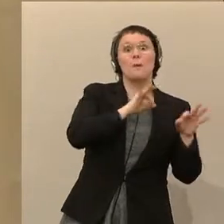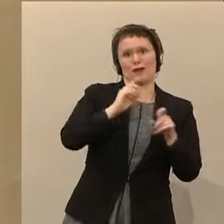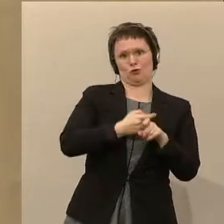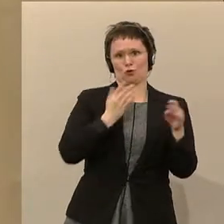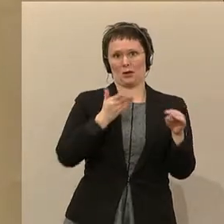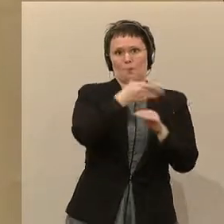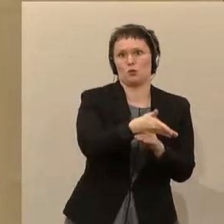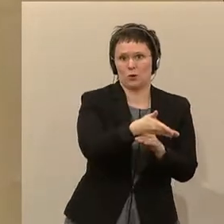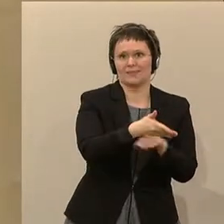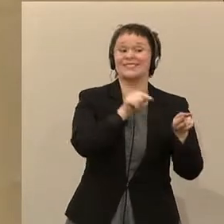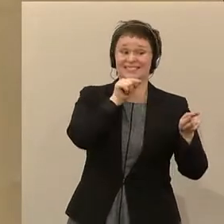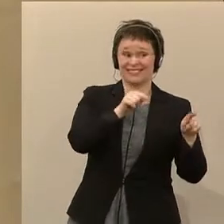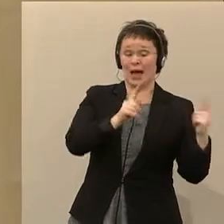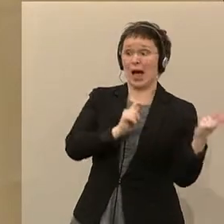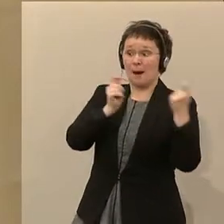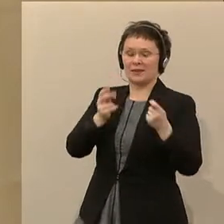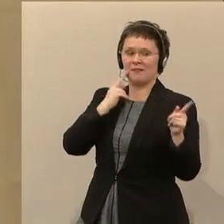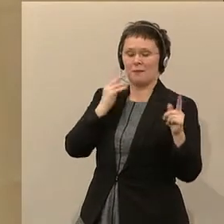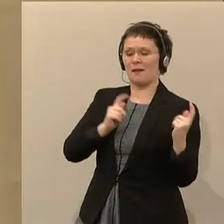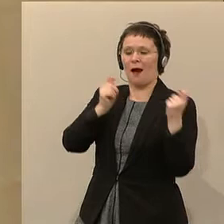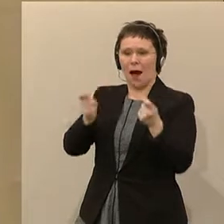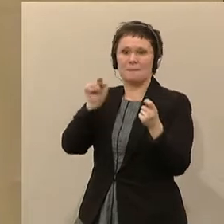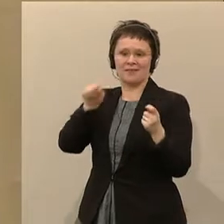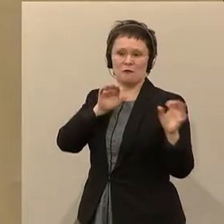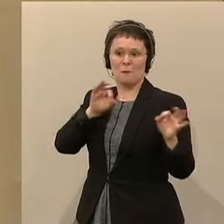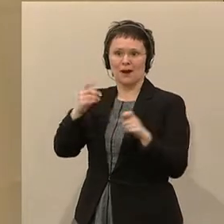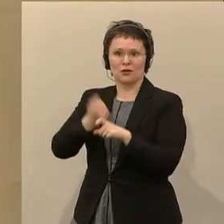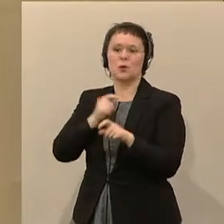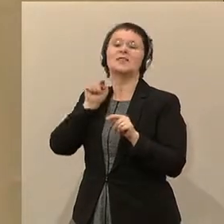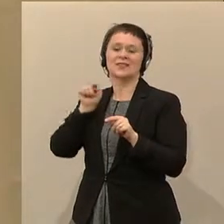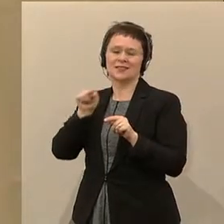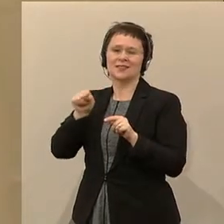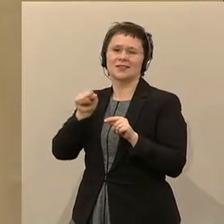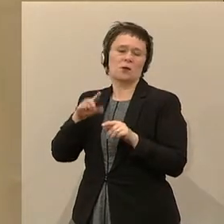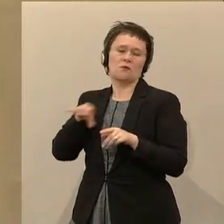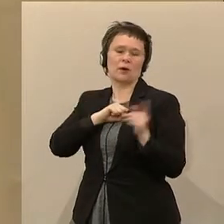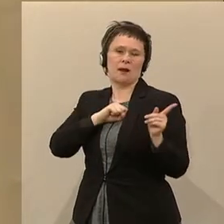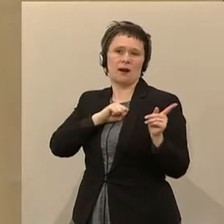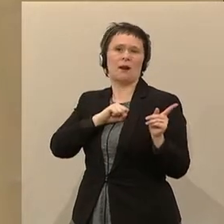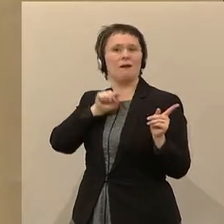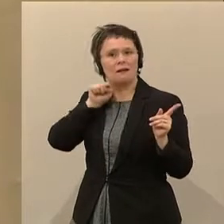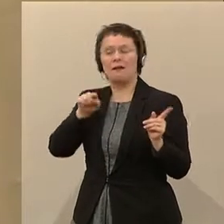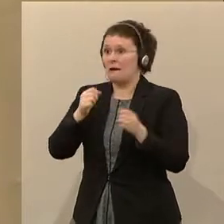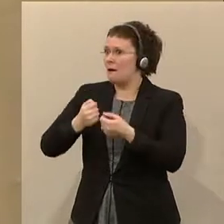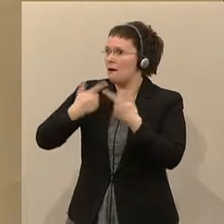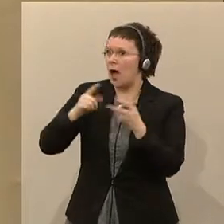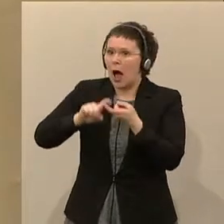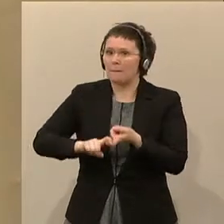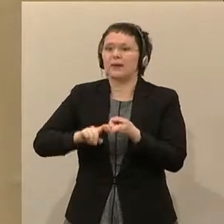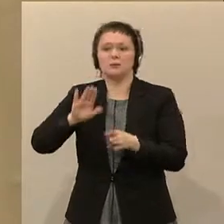Nutznießerinnen dieser Limitierung von Studienplätzen und macht die Bildung ganz klar abhängig von Geldressourcen.